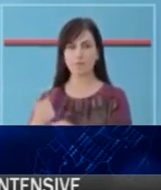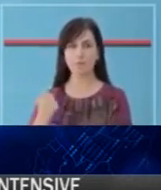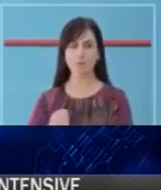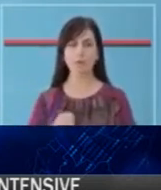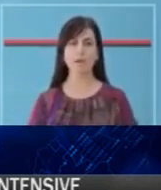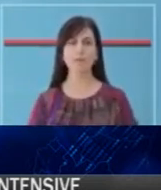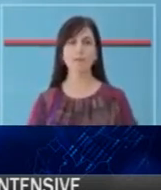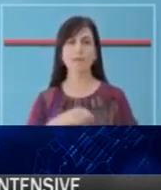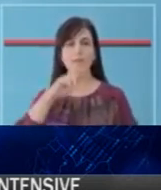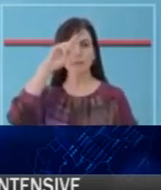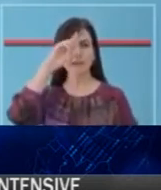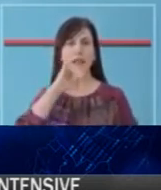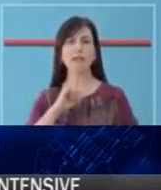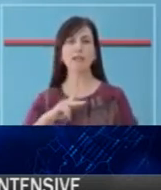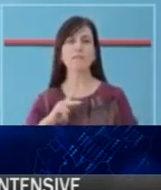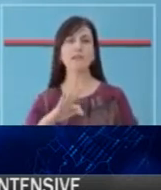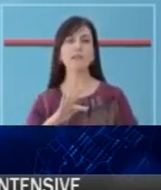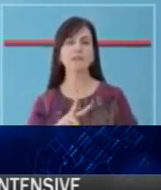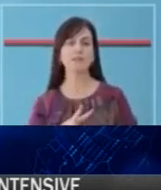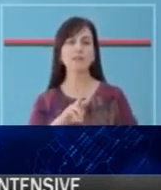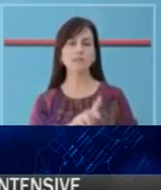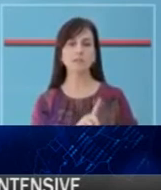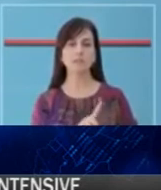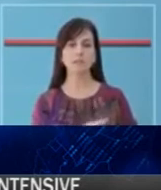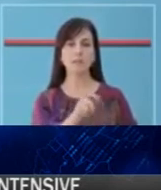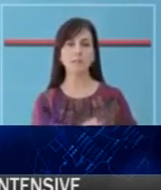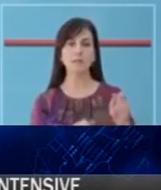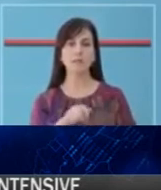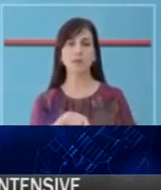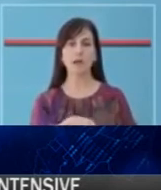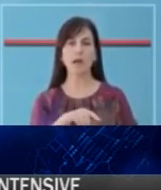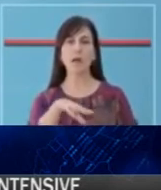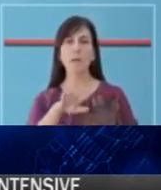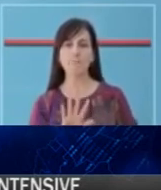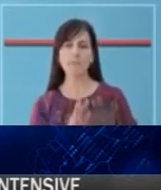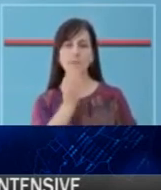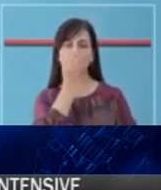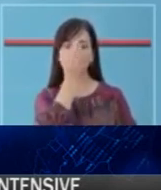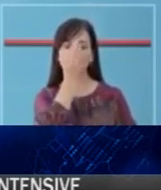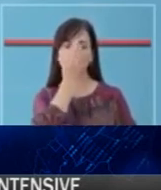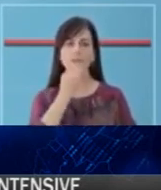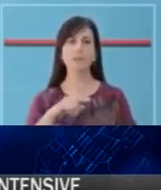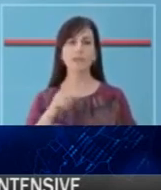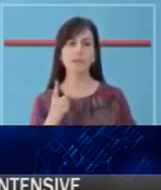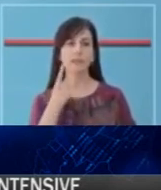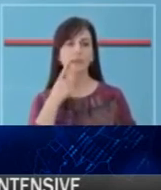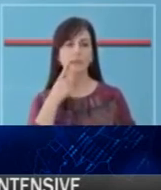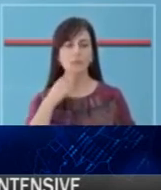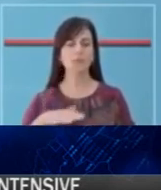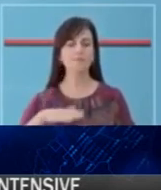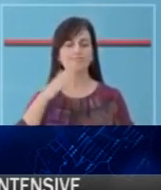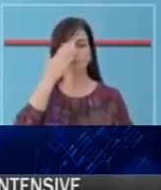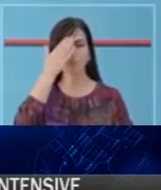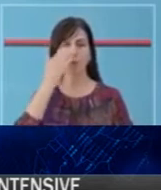spitalin infektiv, aktualisht po trajtojnë 21 pacient, nga të cilat 5 janë në terapi intensive, njëri prej tyre është